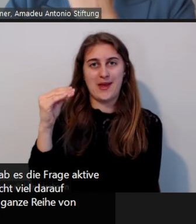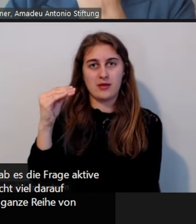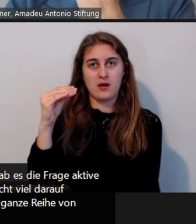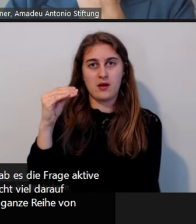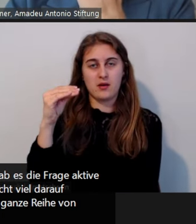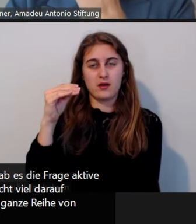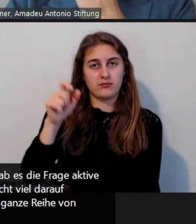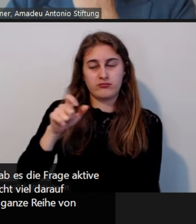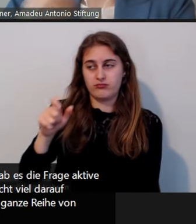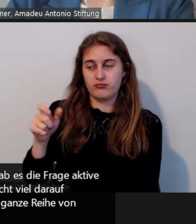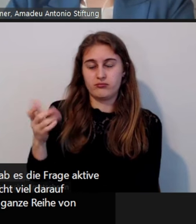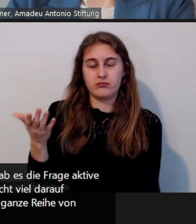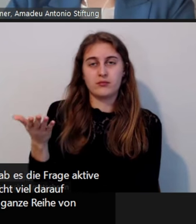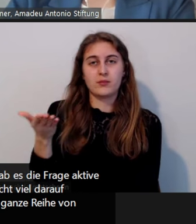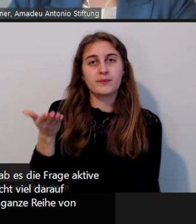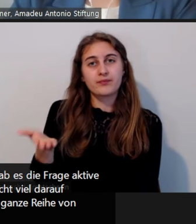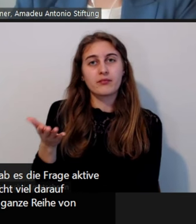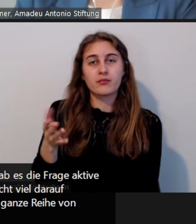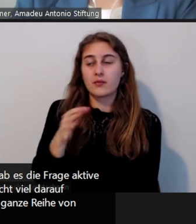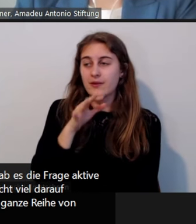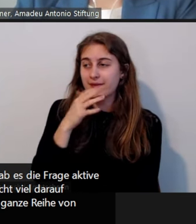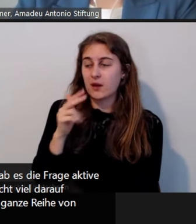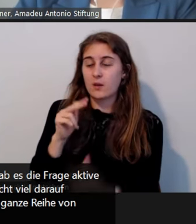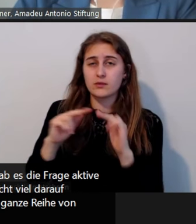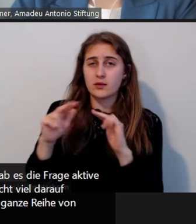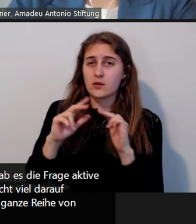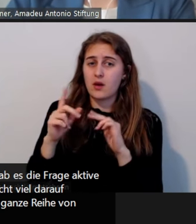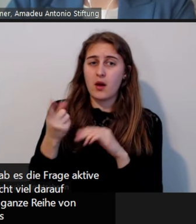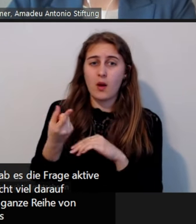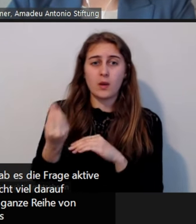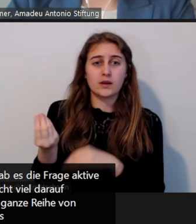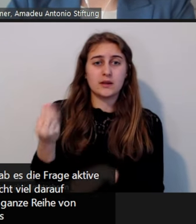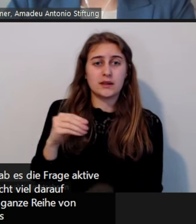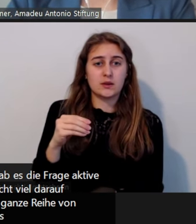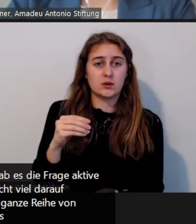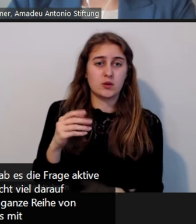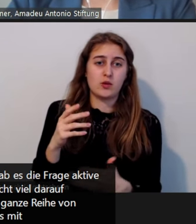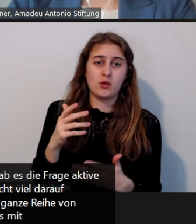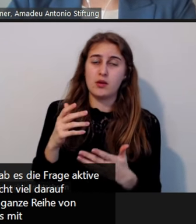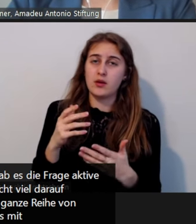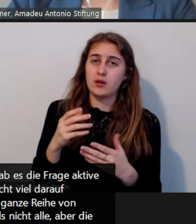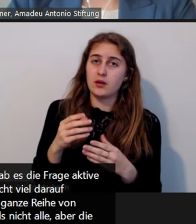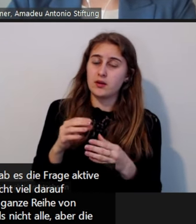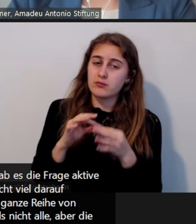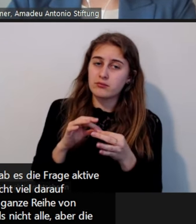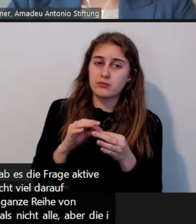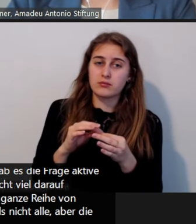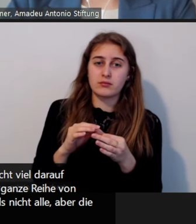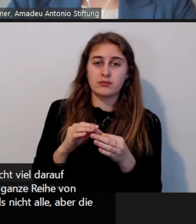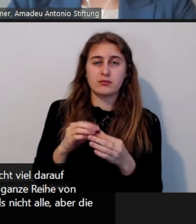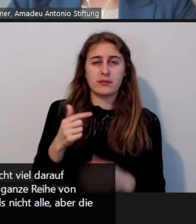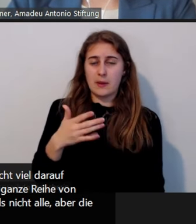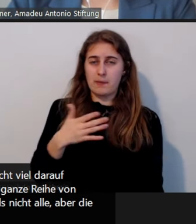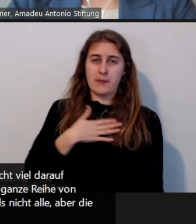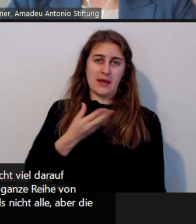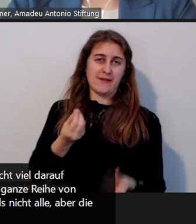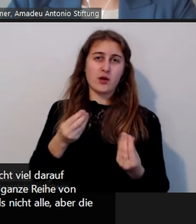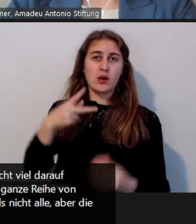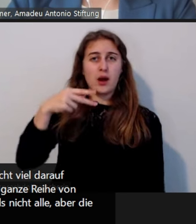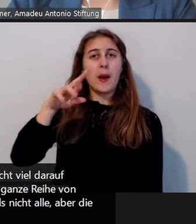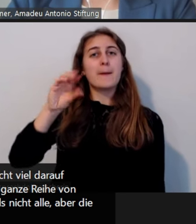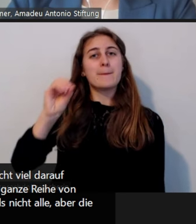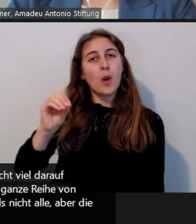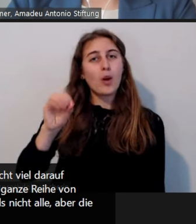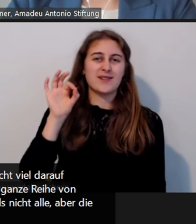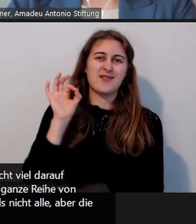Organisationen mit organisiert sind, die ich als profeministisch, nicht alle, aber die ich als profeministisch dann